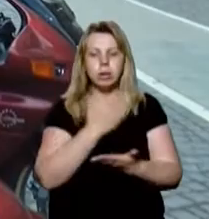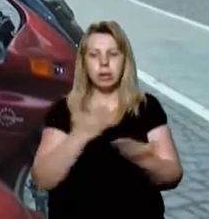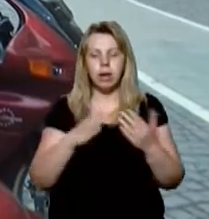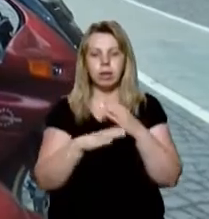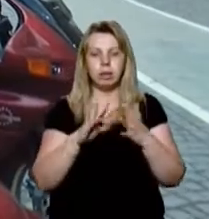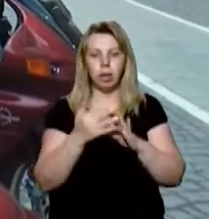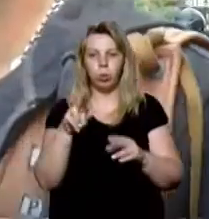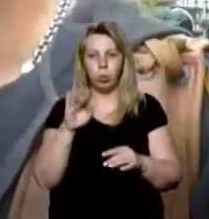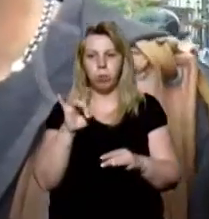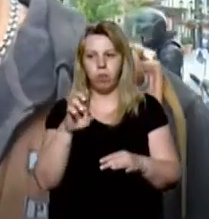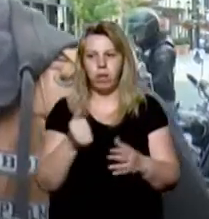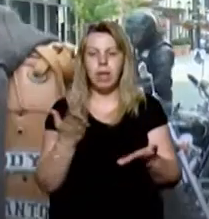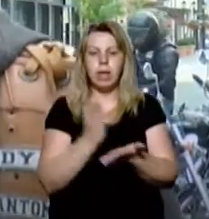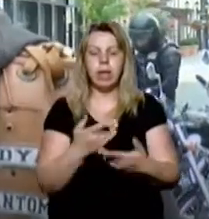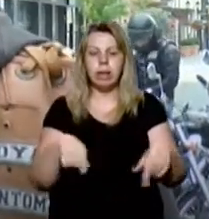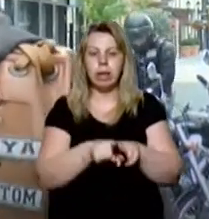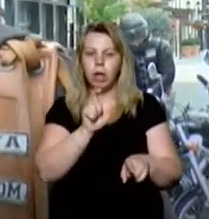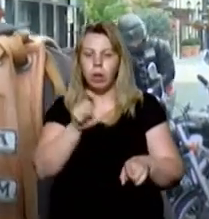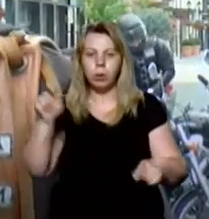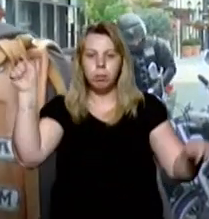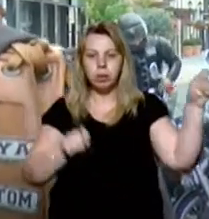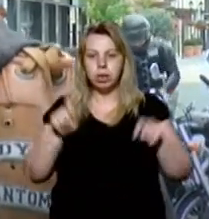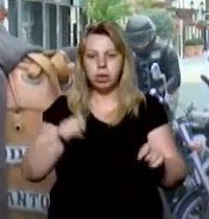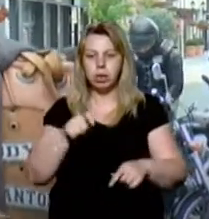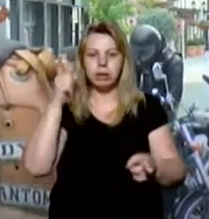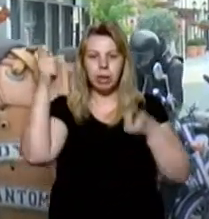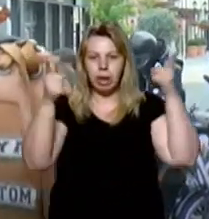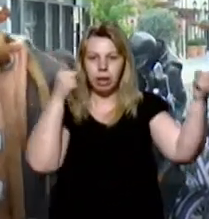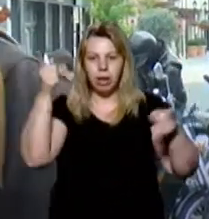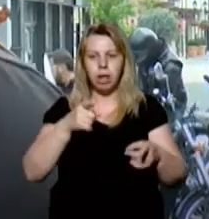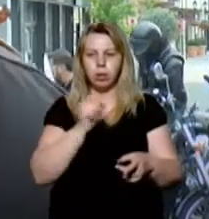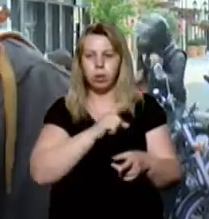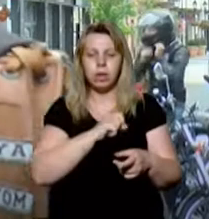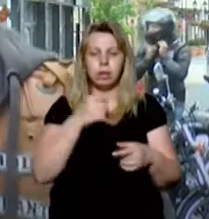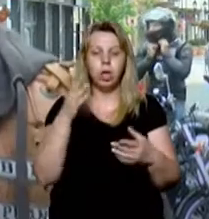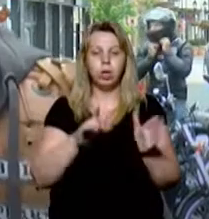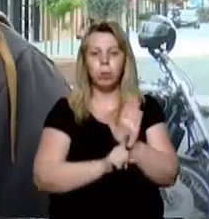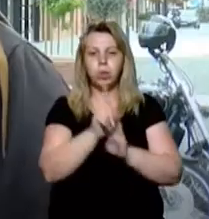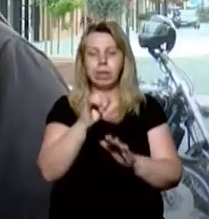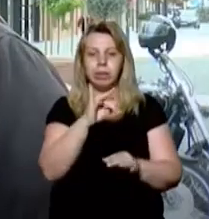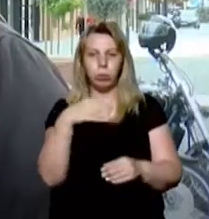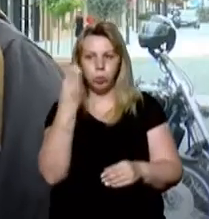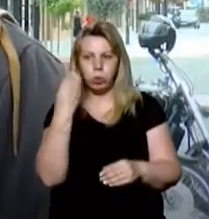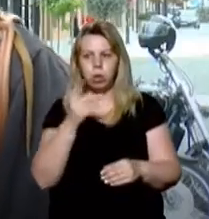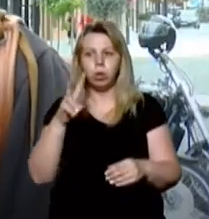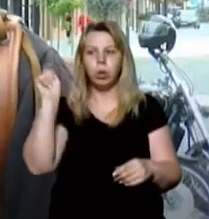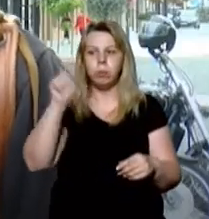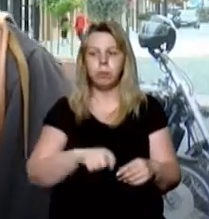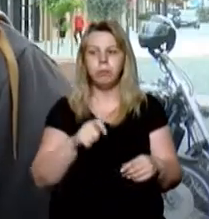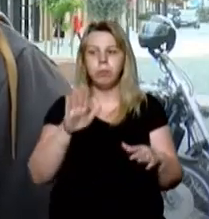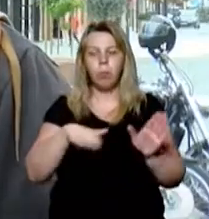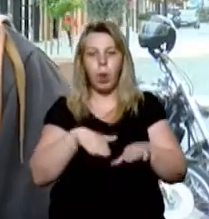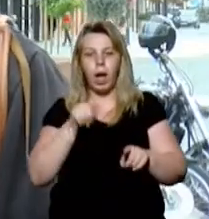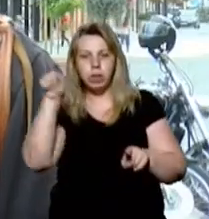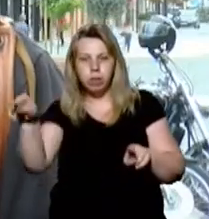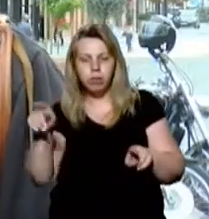буде селище Дубове. Є такі люди, які приїжджали здалека, з Харкова, з Одеси, щоб стартувати з Ужгорода. Хтось вийде з Ужгорода, закінчить в